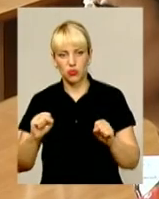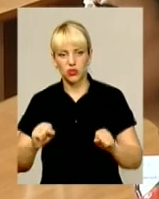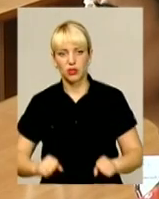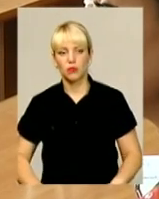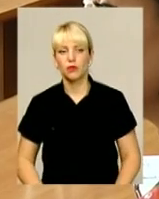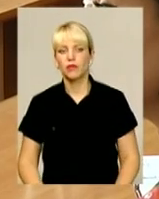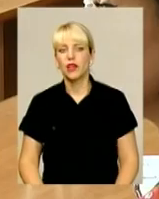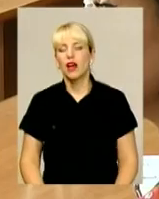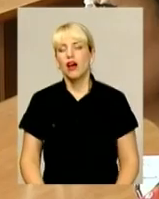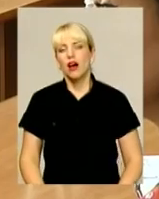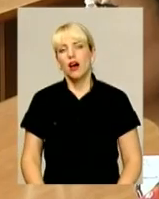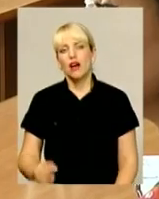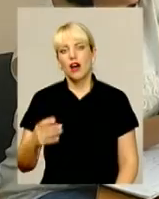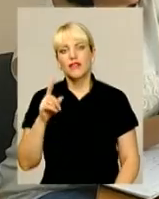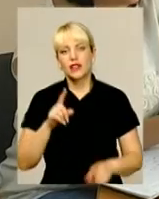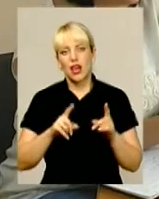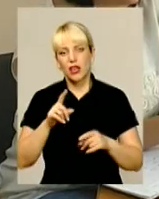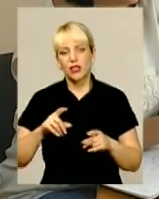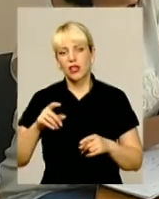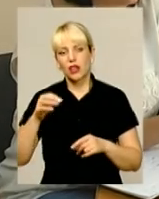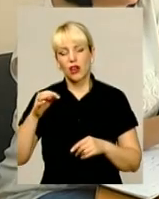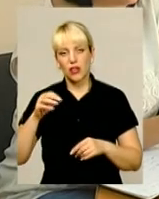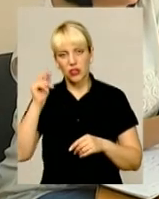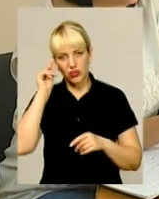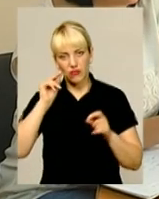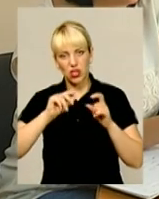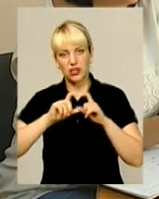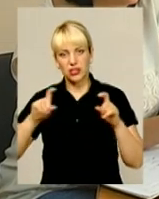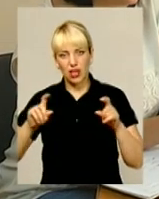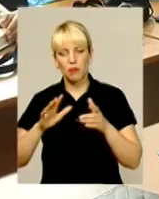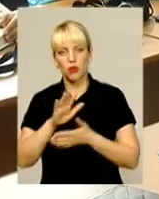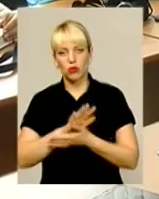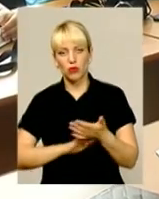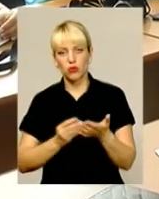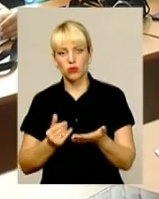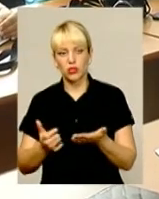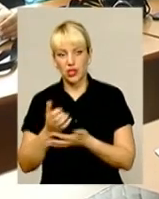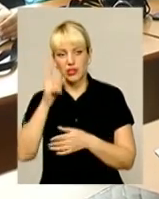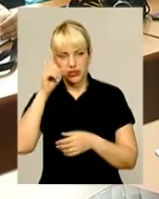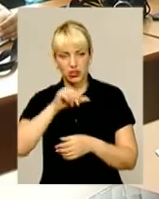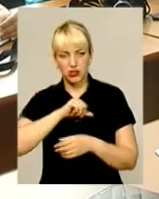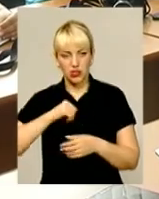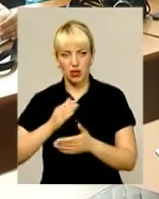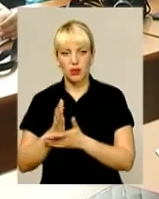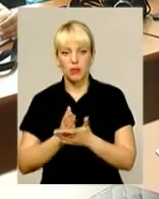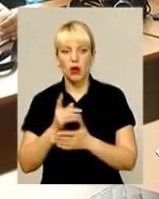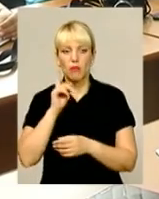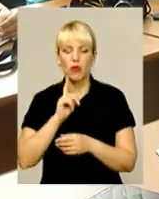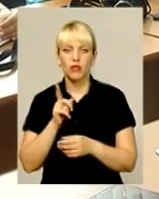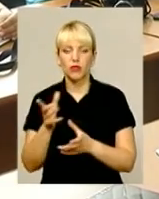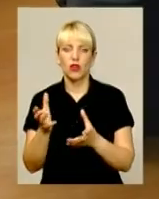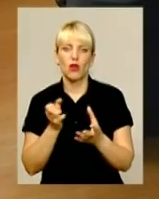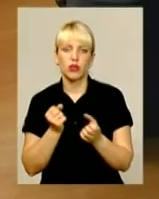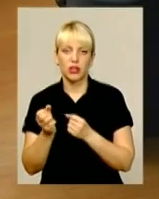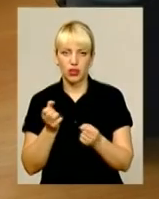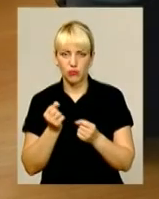що в деяких хмельницьких навчальних закладах триває збір коштів, знають і посадовці. Поки що вони отримують переважно неофіційні нарікання на